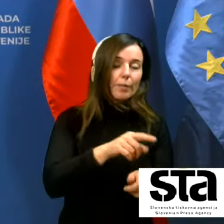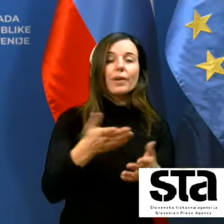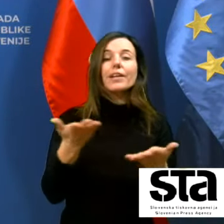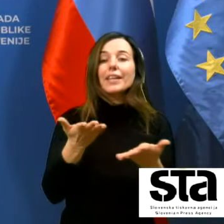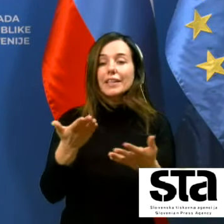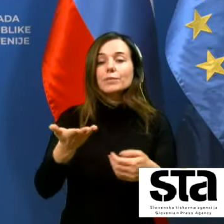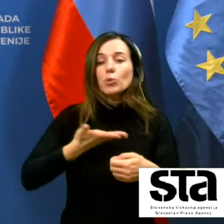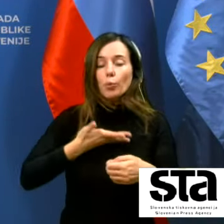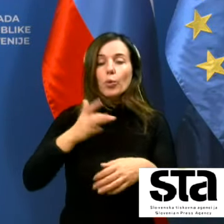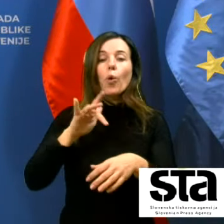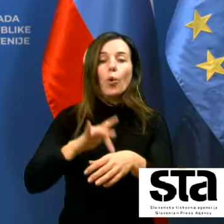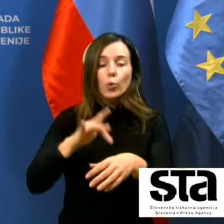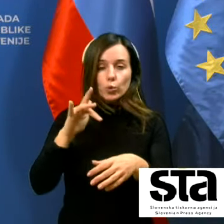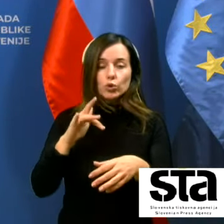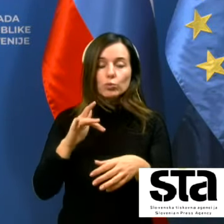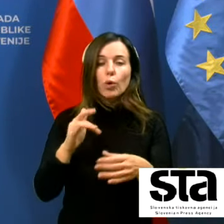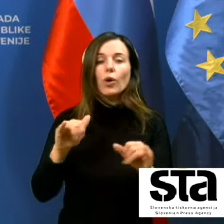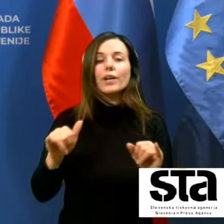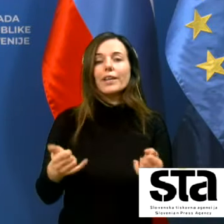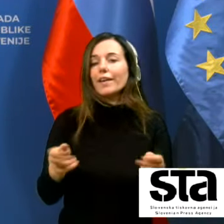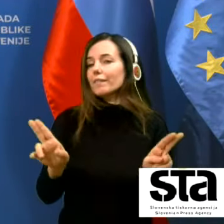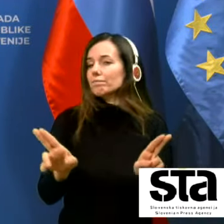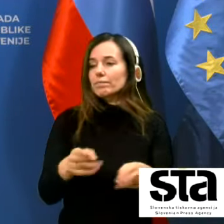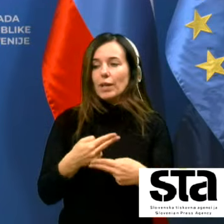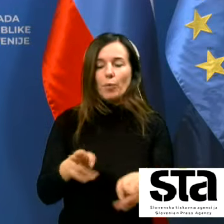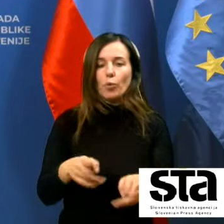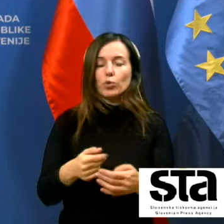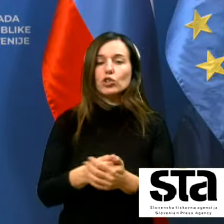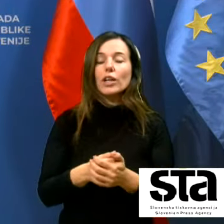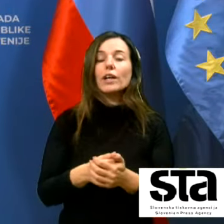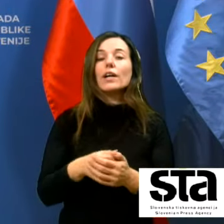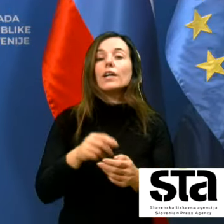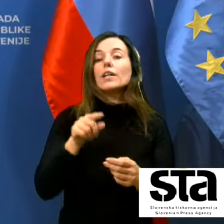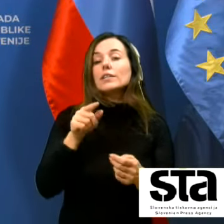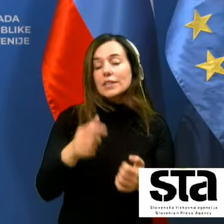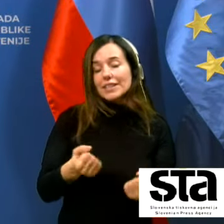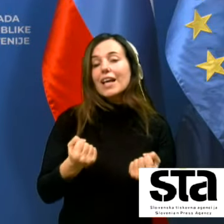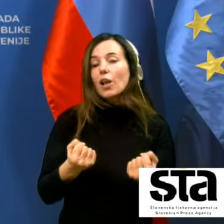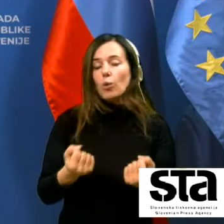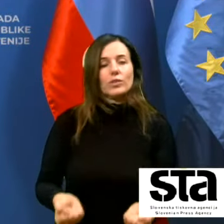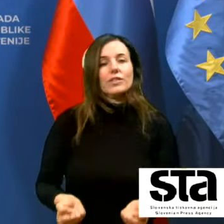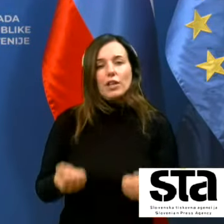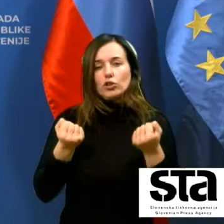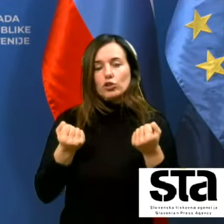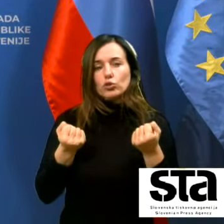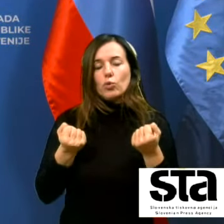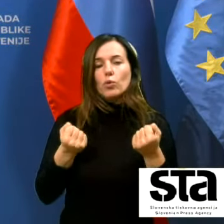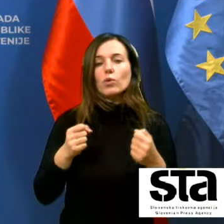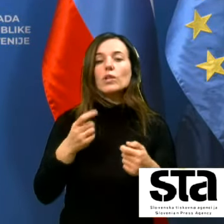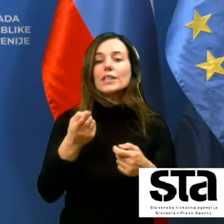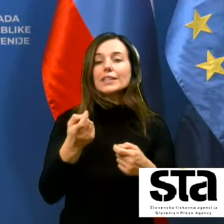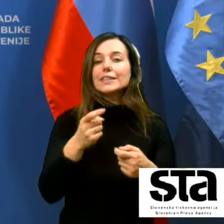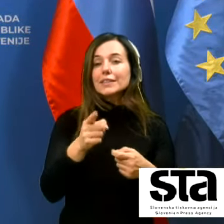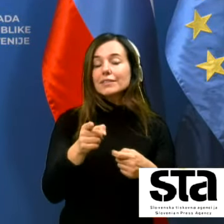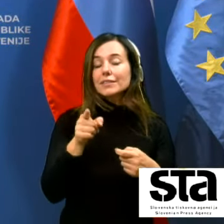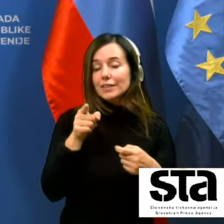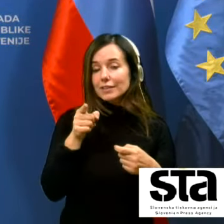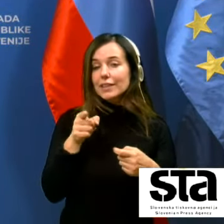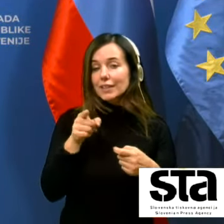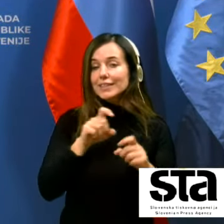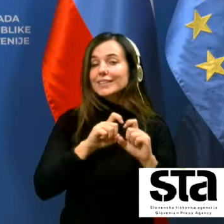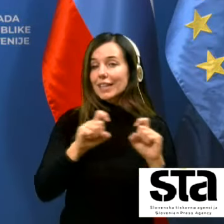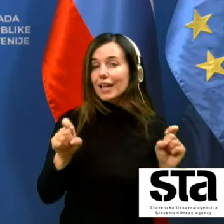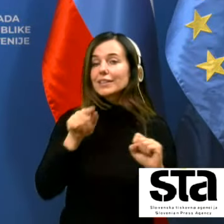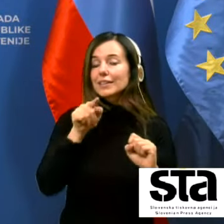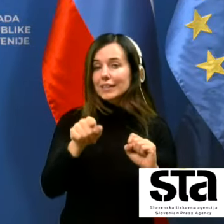mestu je bil okužen je praktično nemogoče ali pa zelo težko in iz tega naslova je moje mnenje